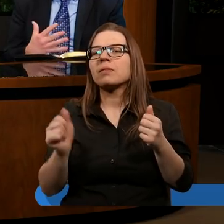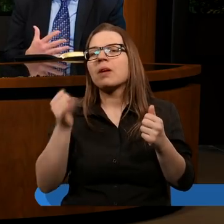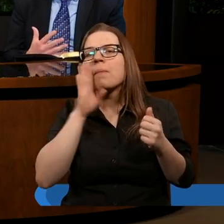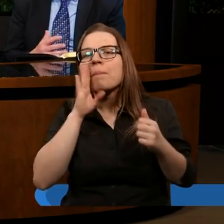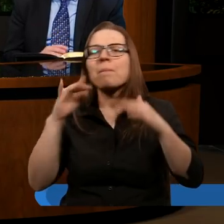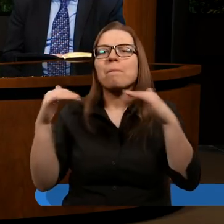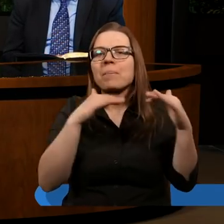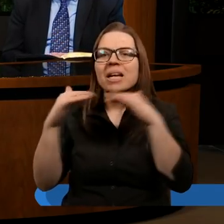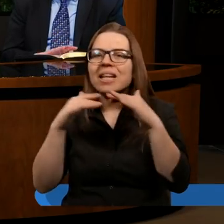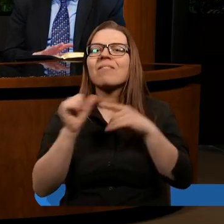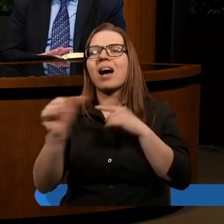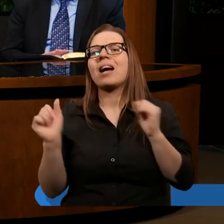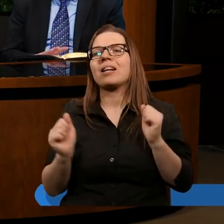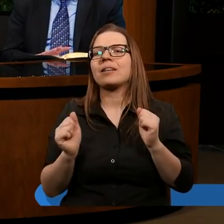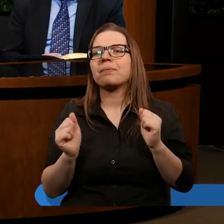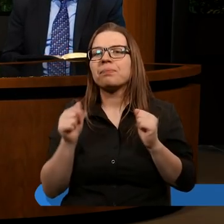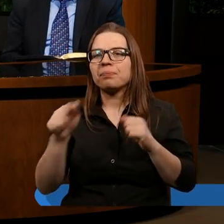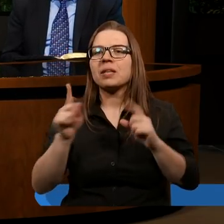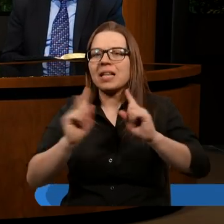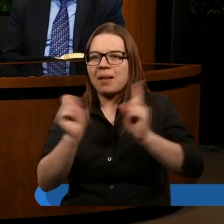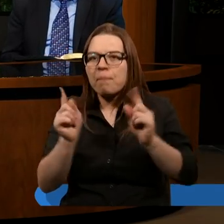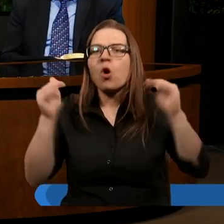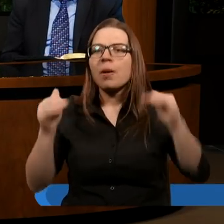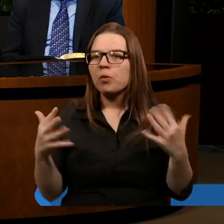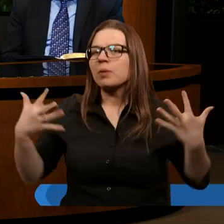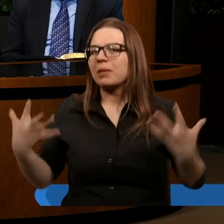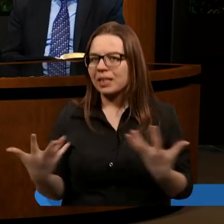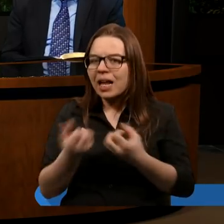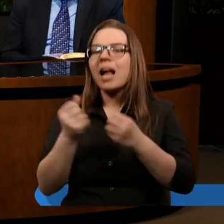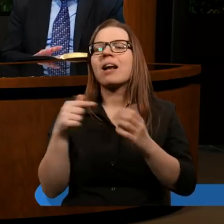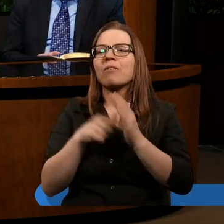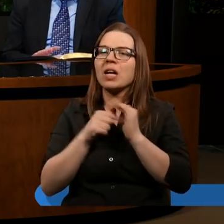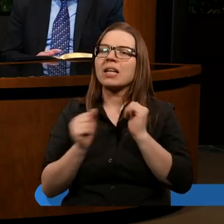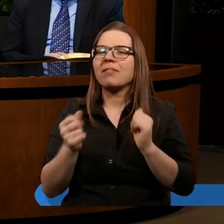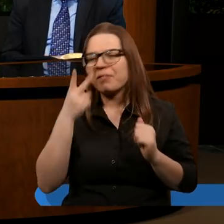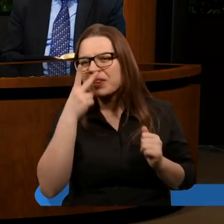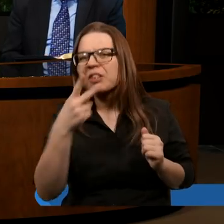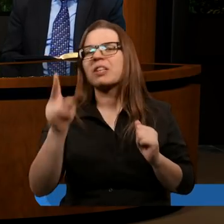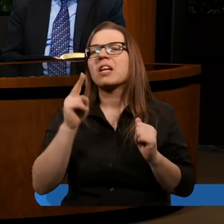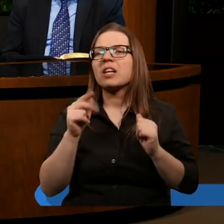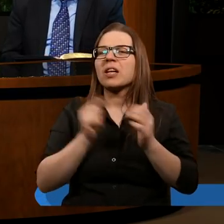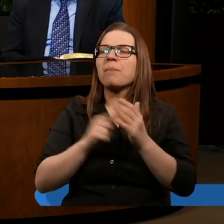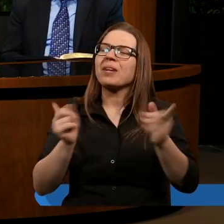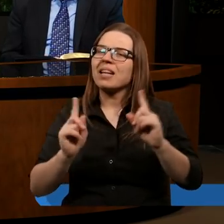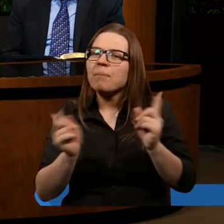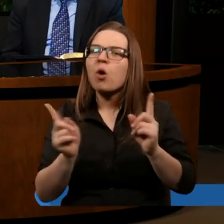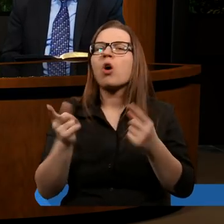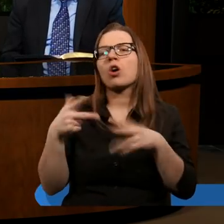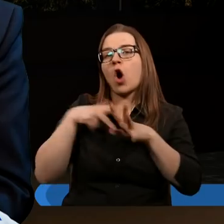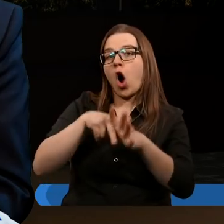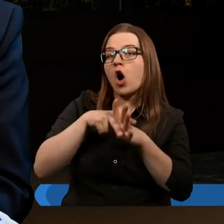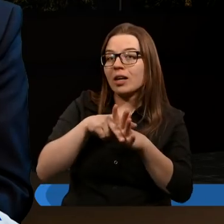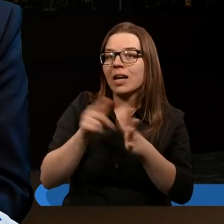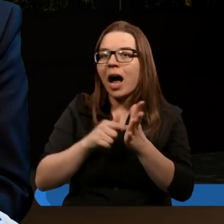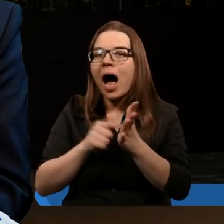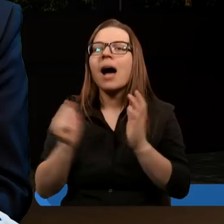jakaś bitwa jest toczona, prawda? Takie symbole możemy znaleźć w Księdze Objawienia właśnie gdy widzimy symbol konia.